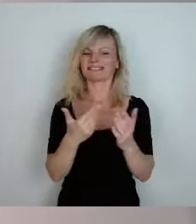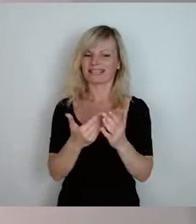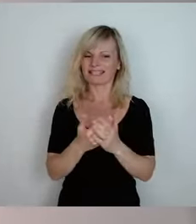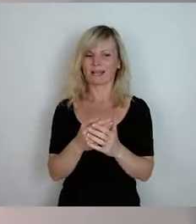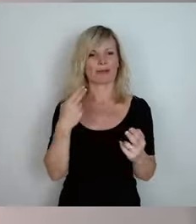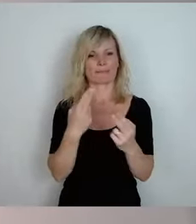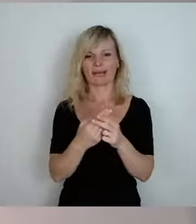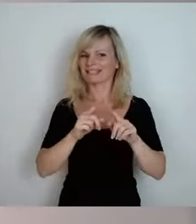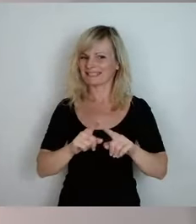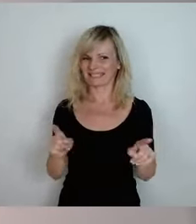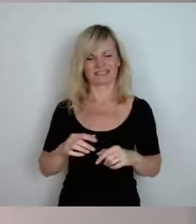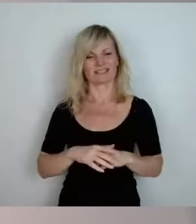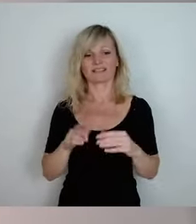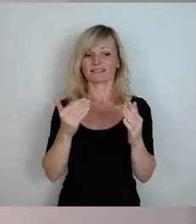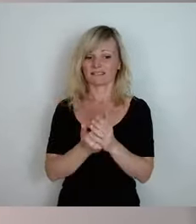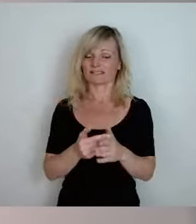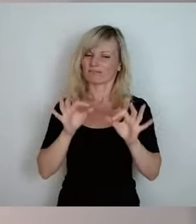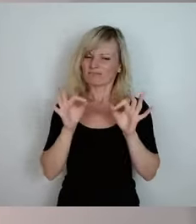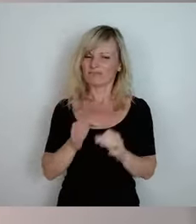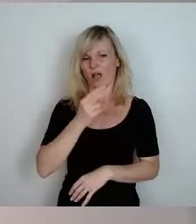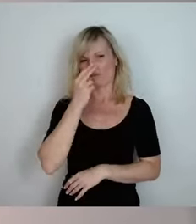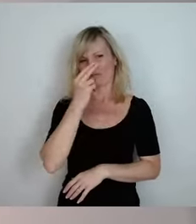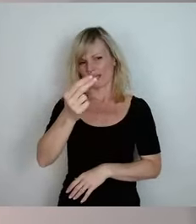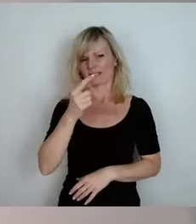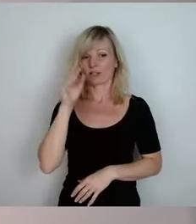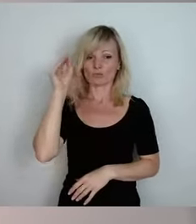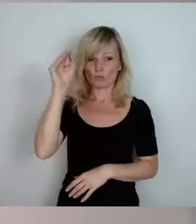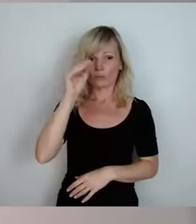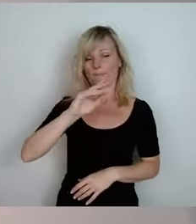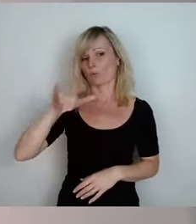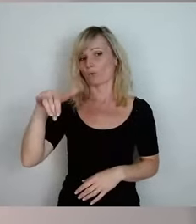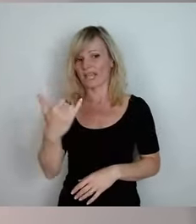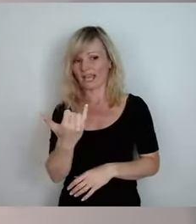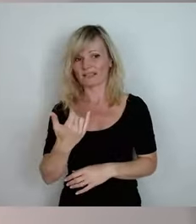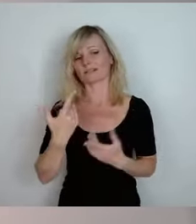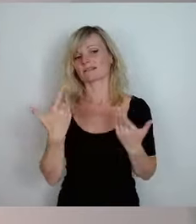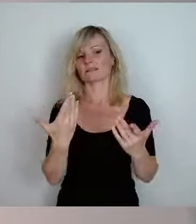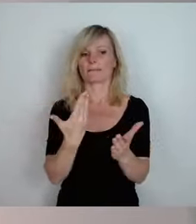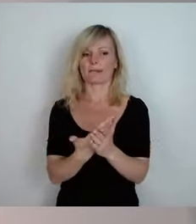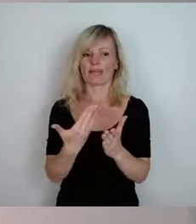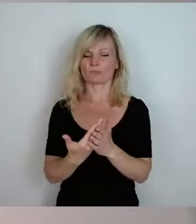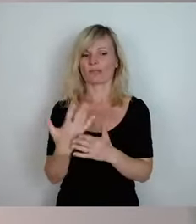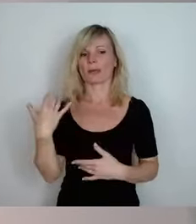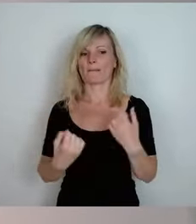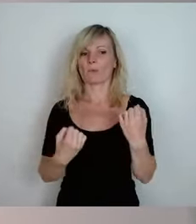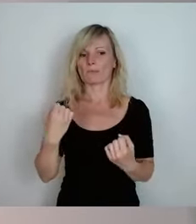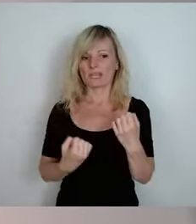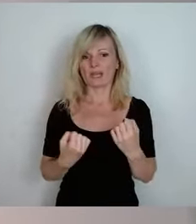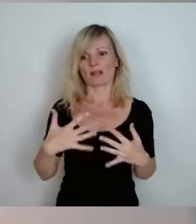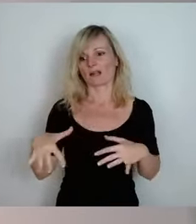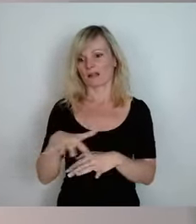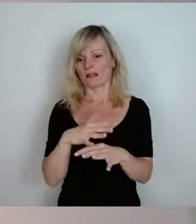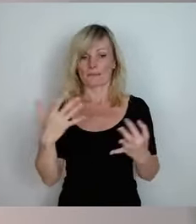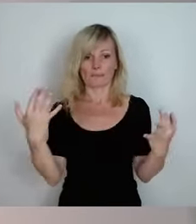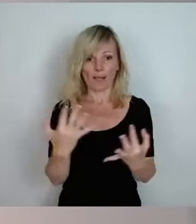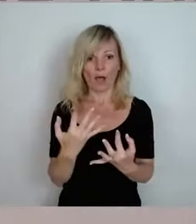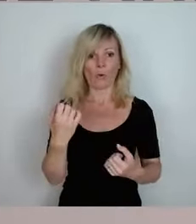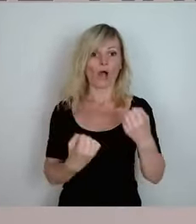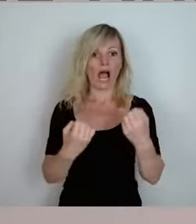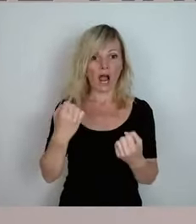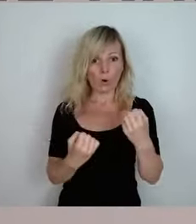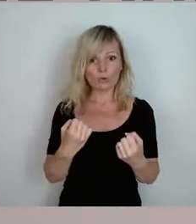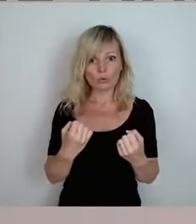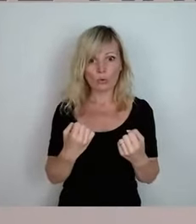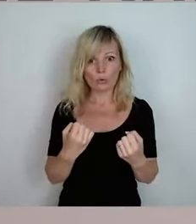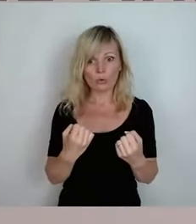aufpassen, wenn wir jetzt in Zukunft auch Projekte, beispielsweise weiter Mobilität, die Frage, braucht man ein Auto oder nicht, würden wir auf dem Dorf ziemlich